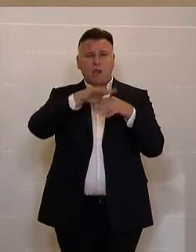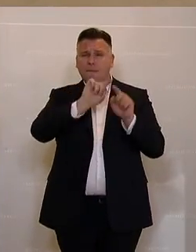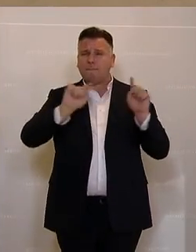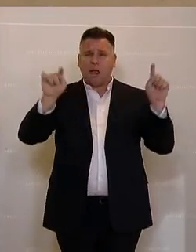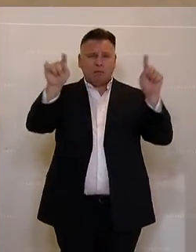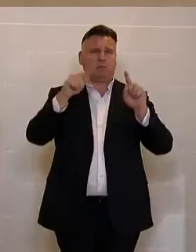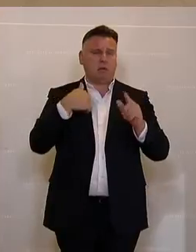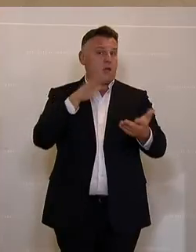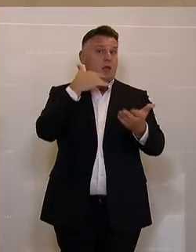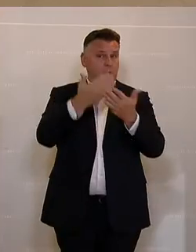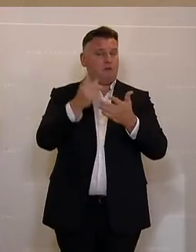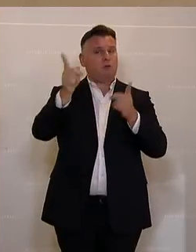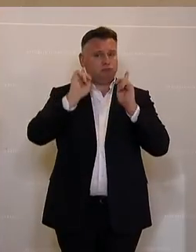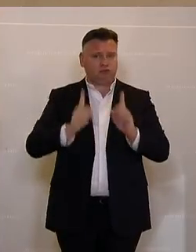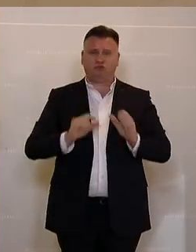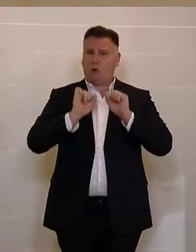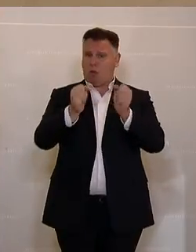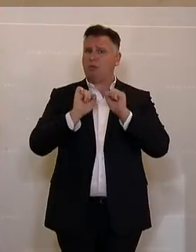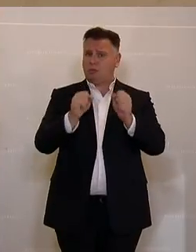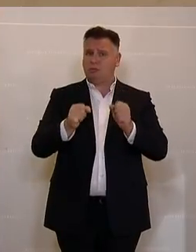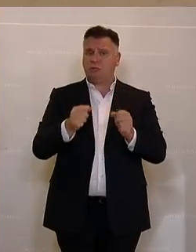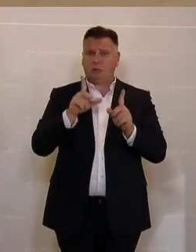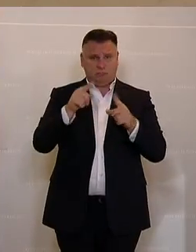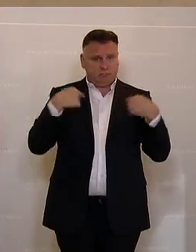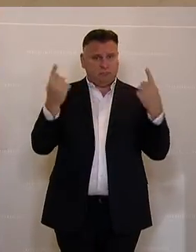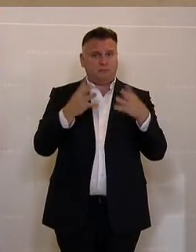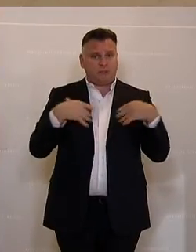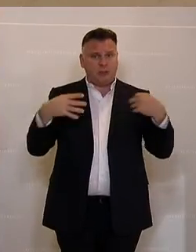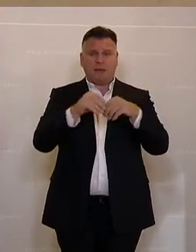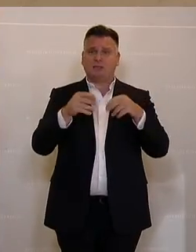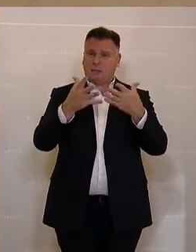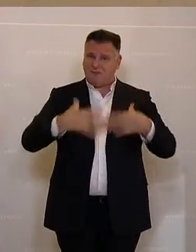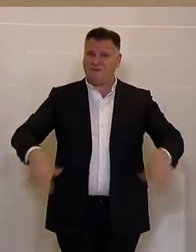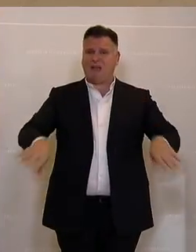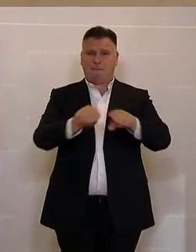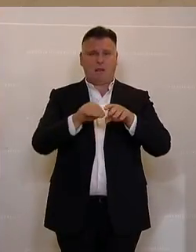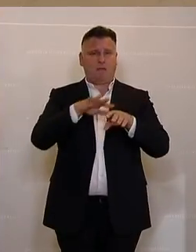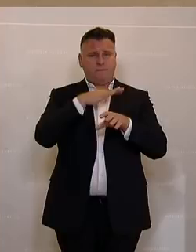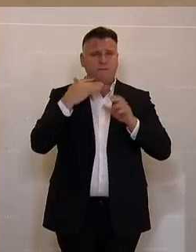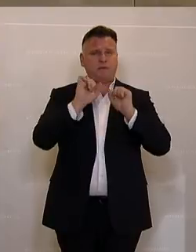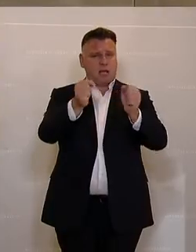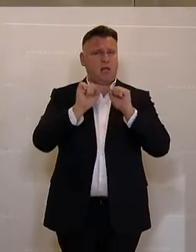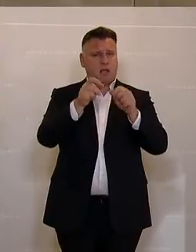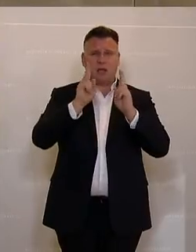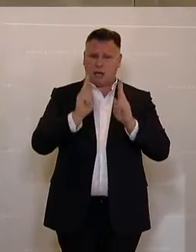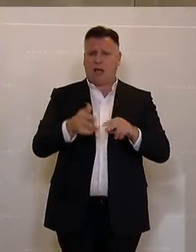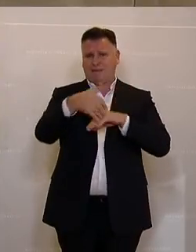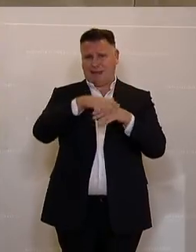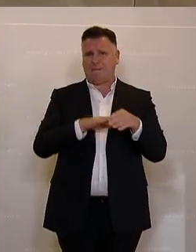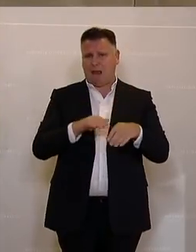Prozess anzugehen, weil wir hier vor Ort gemeinsam mit den Familien wirklich Tolles in den Gemeinden umsetzen können.